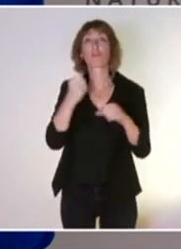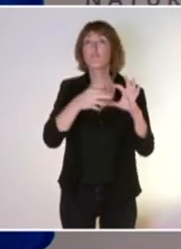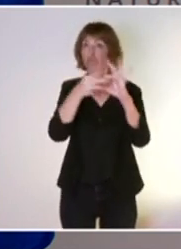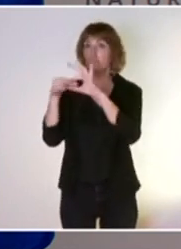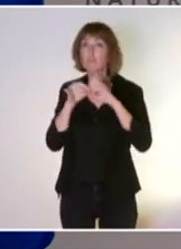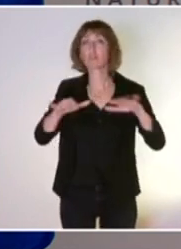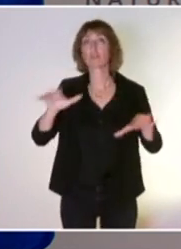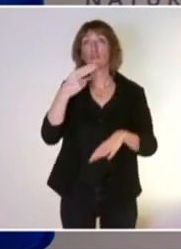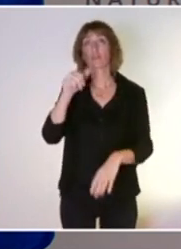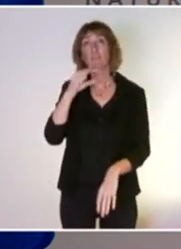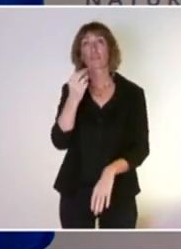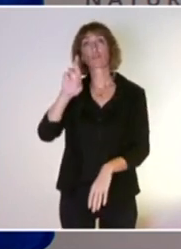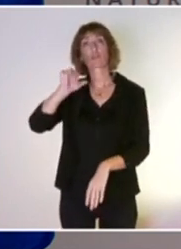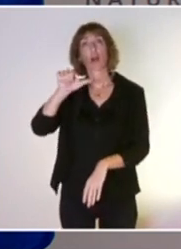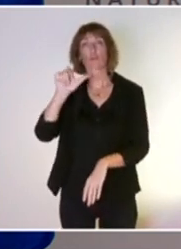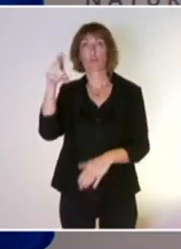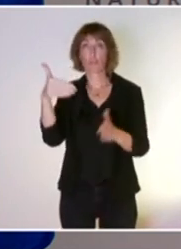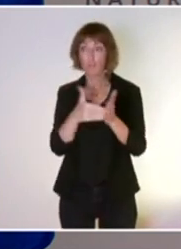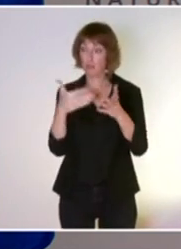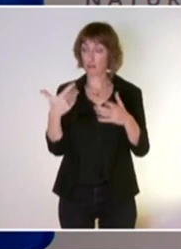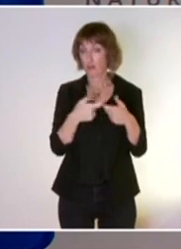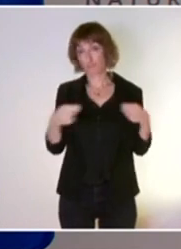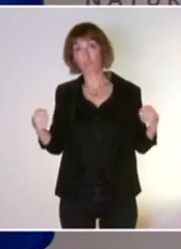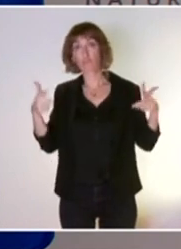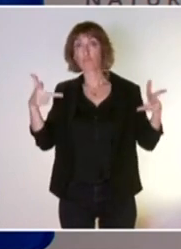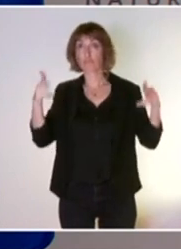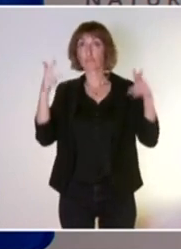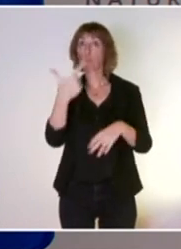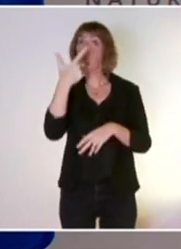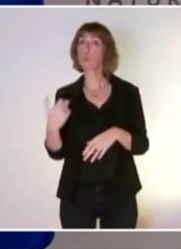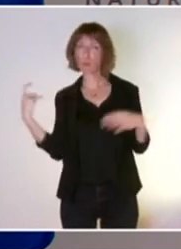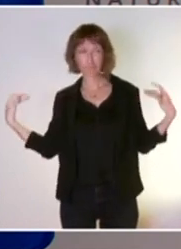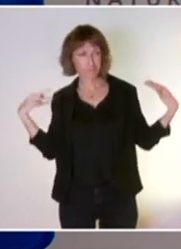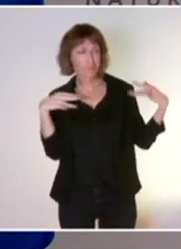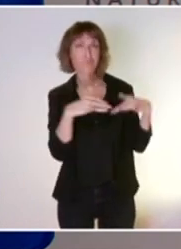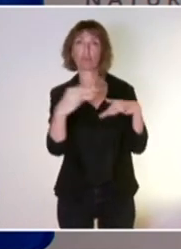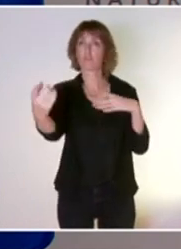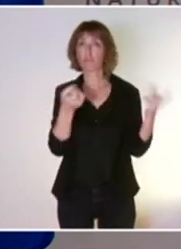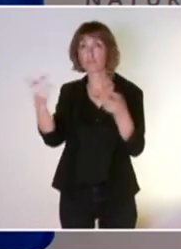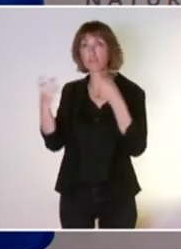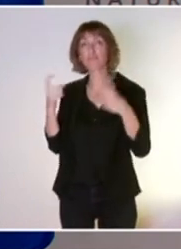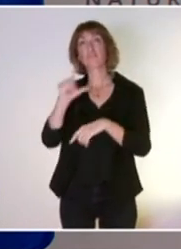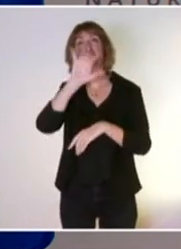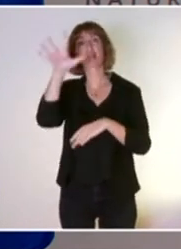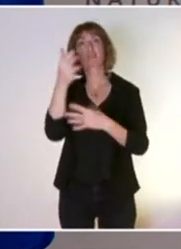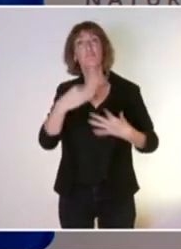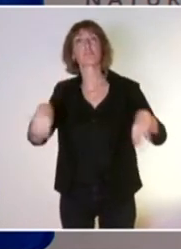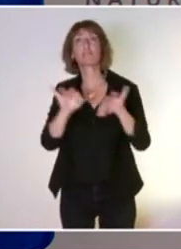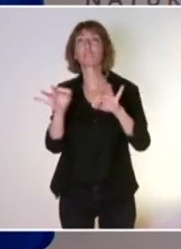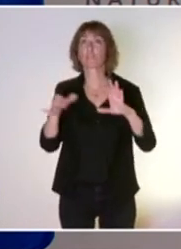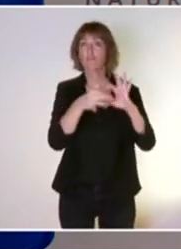sur deux jours qui a pu rassembler de nombreuses délégations. 25 pays de l'Union étaient représentés